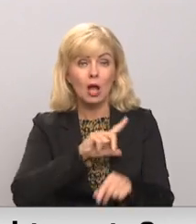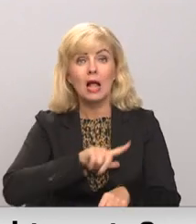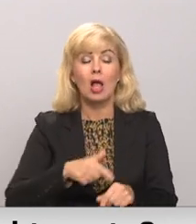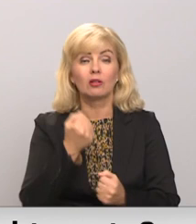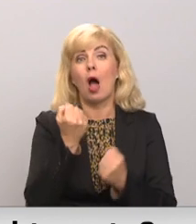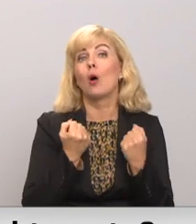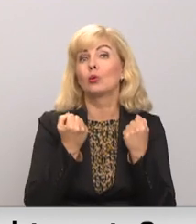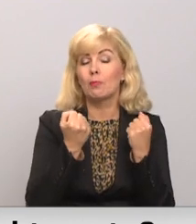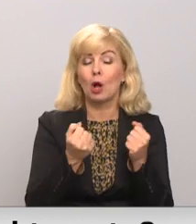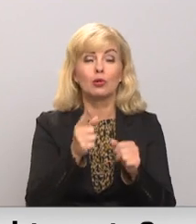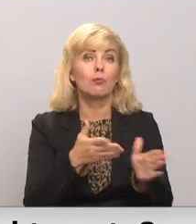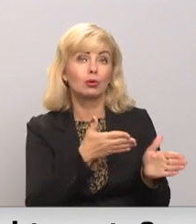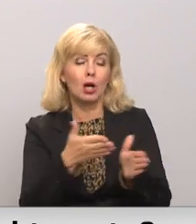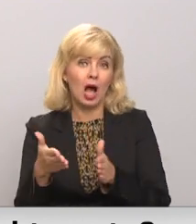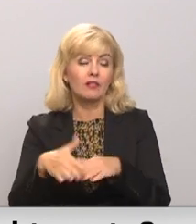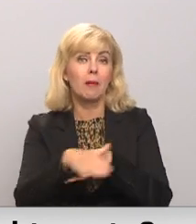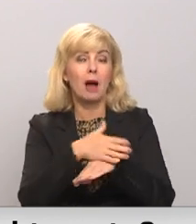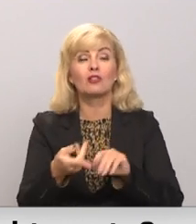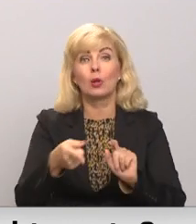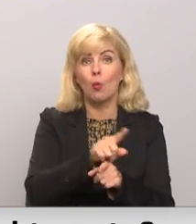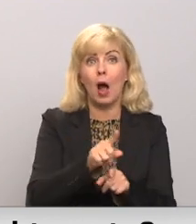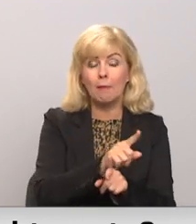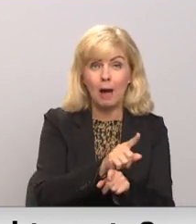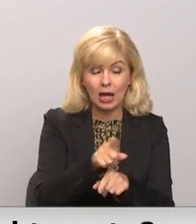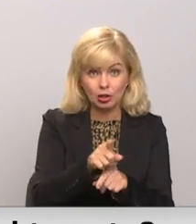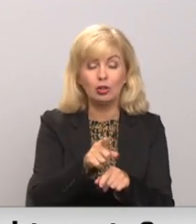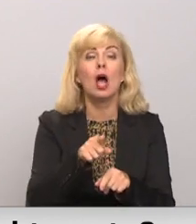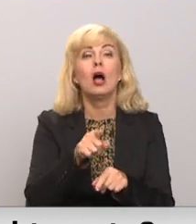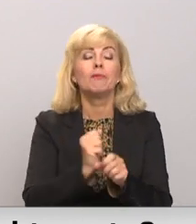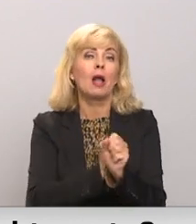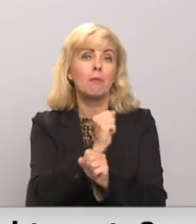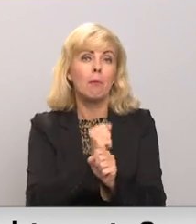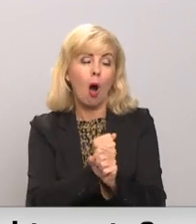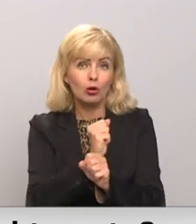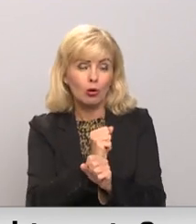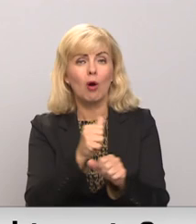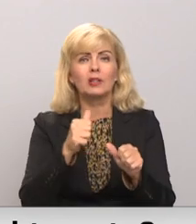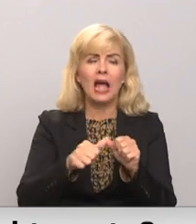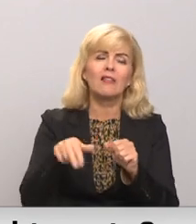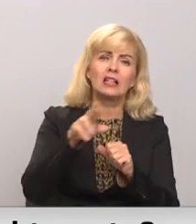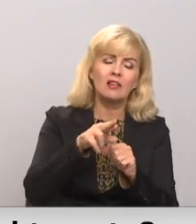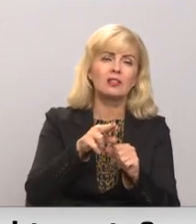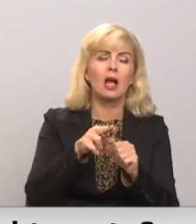autobraucēji būtu gatavi masveidā nomainīt savus iekšdedzes motoru spēkratus pret elektriskajiem.